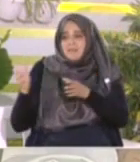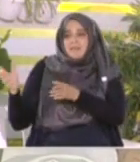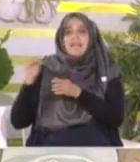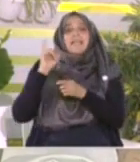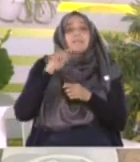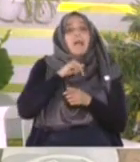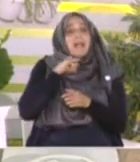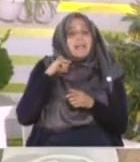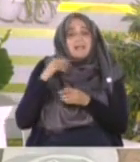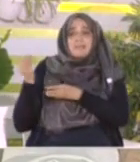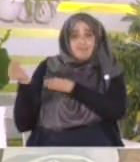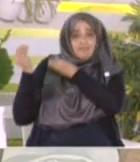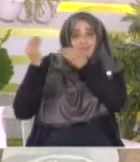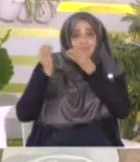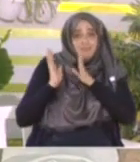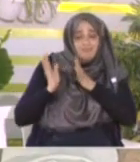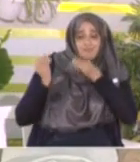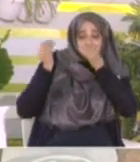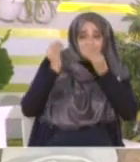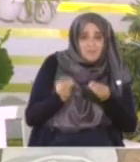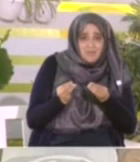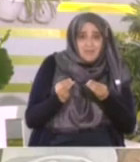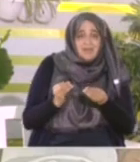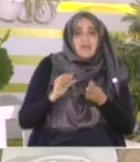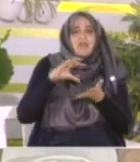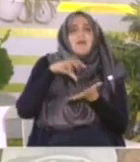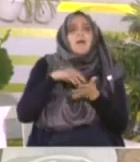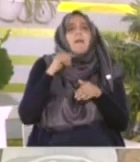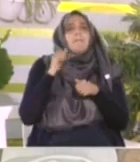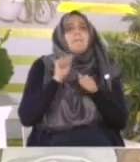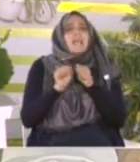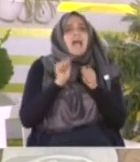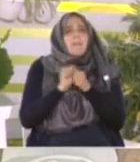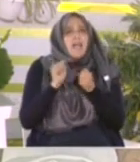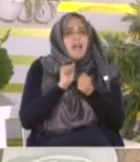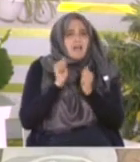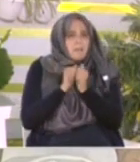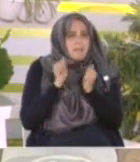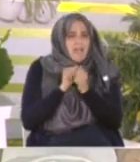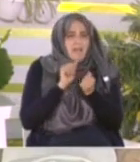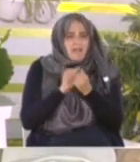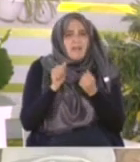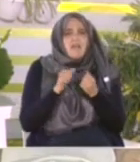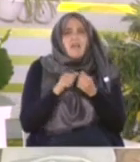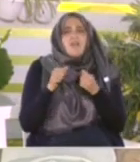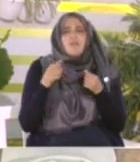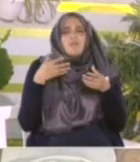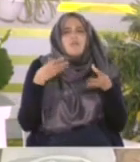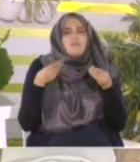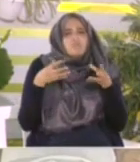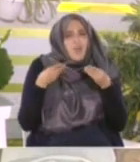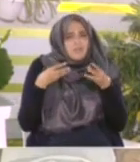له إسماعيل تلك الصخرة وهي صخرة هي حجر رخو سبحان الله